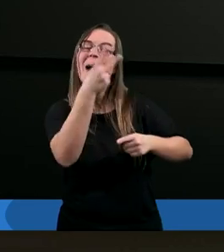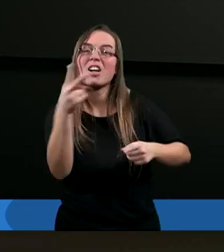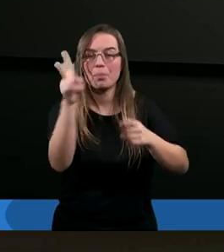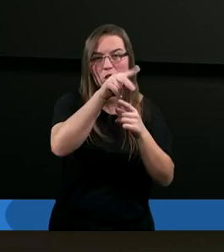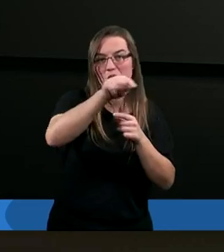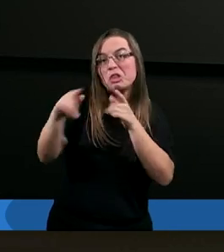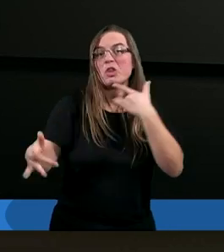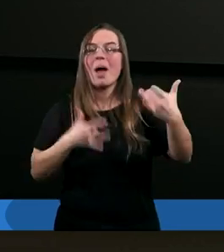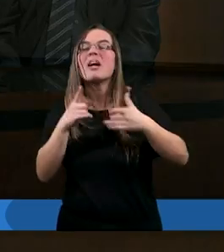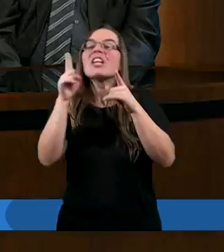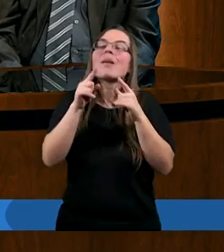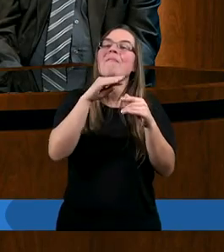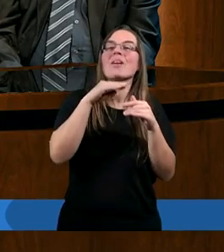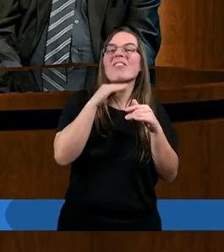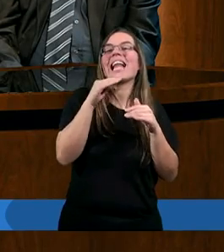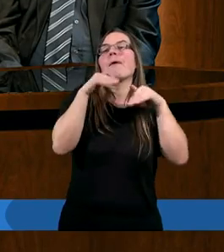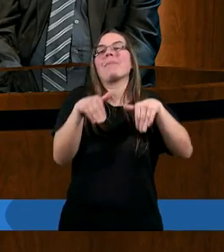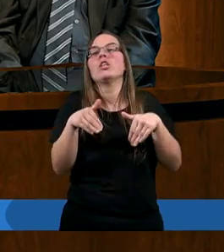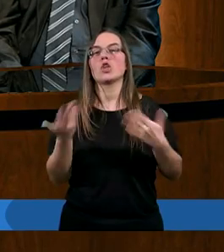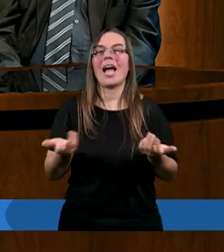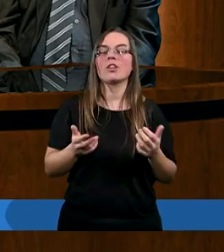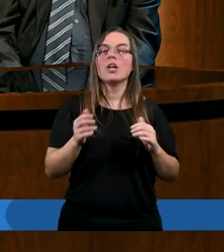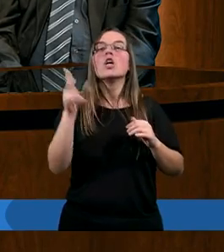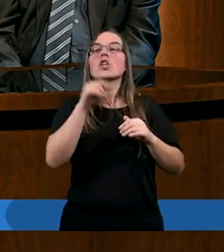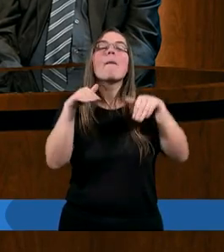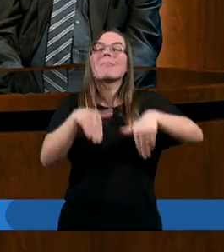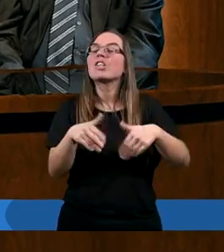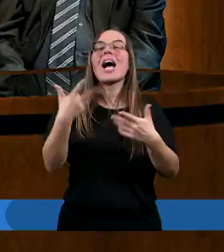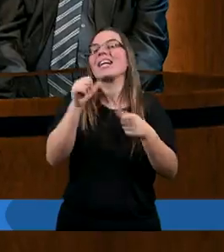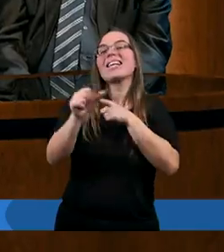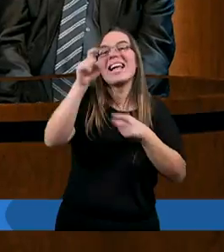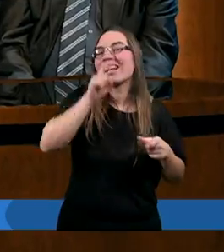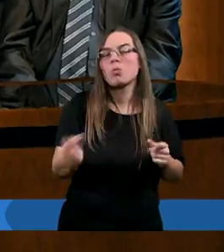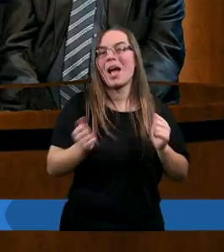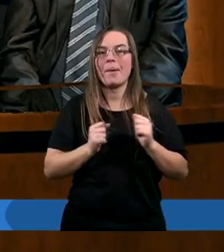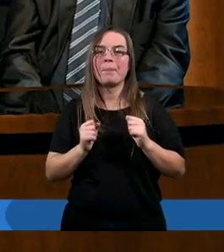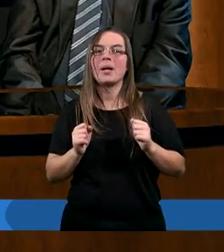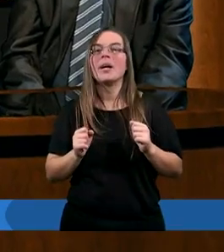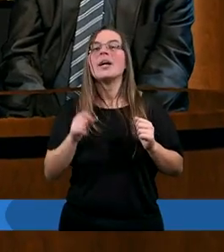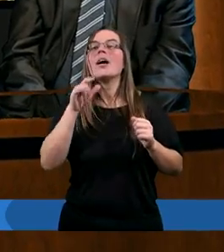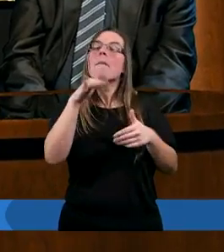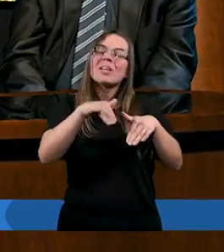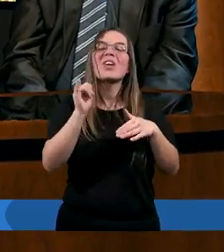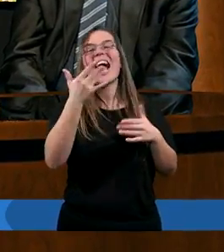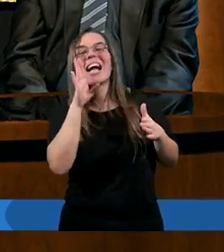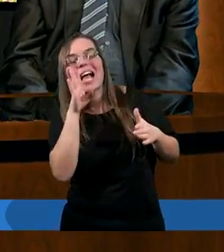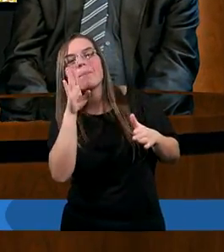cierpienie bo w sumie istnienie zła to jest jakby takie